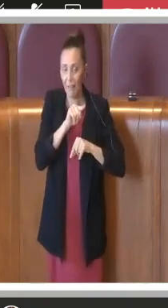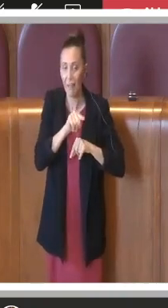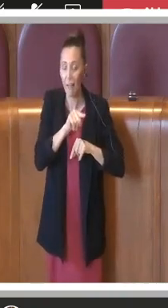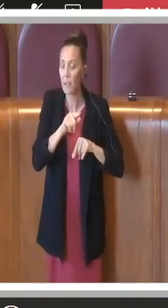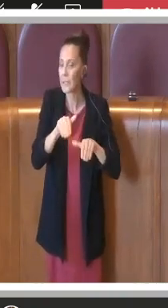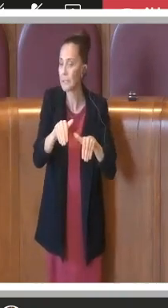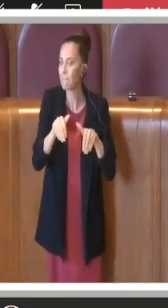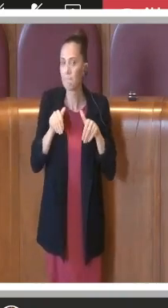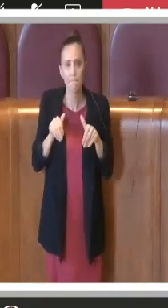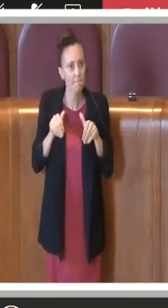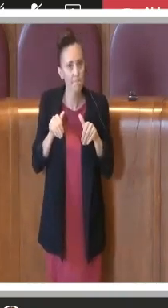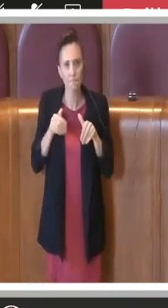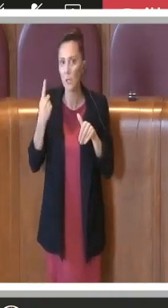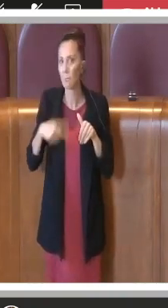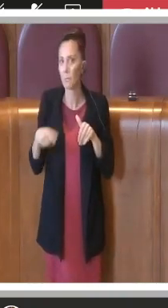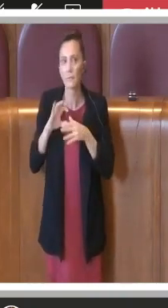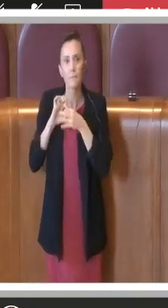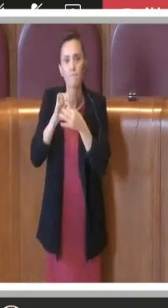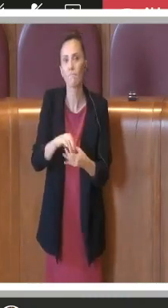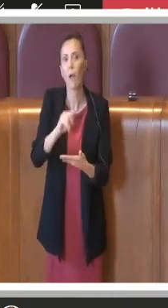sul voto di questa delibera. Grazie.